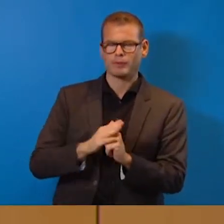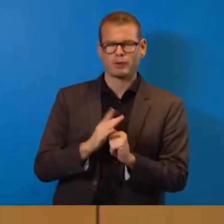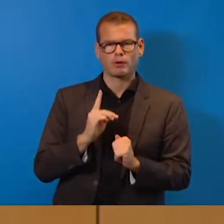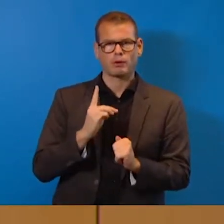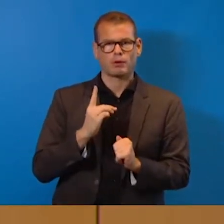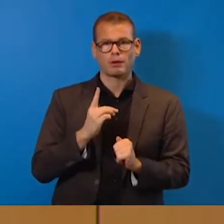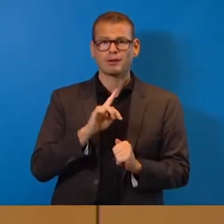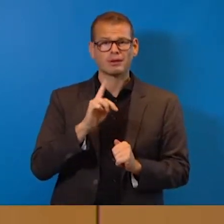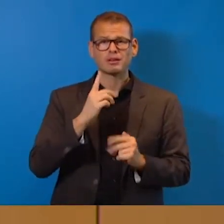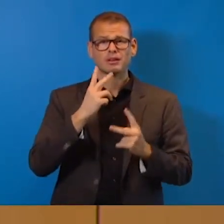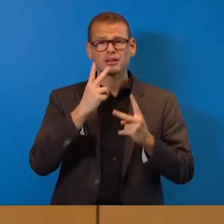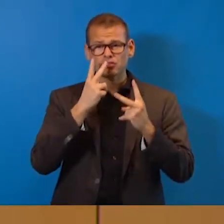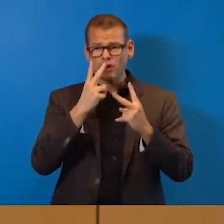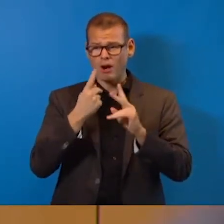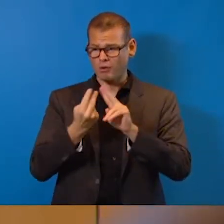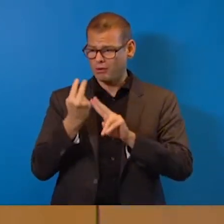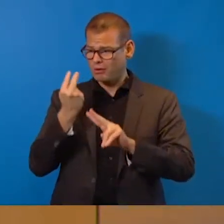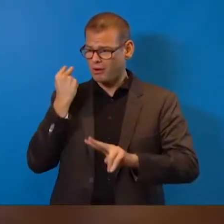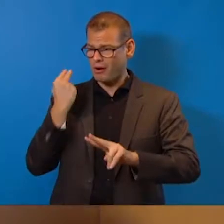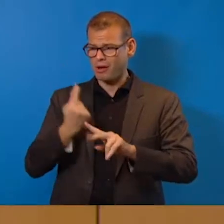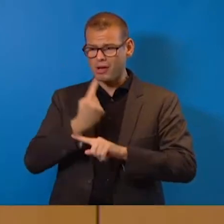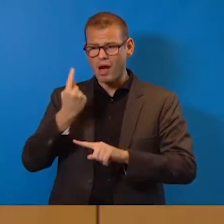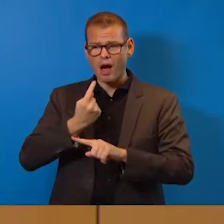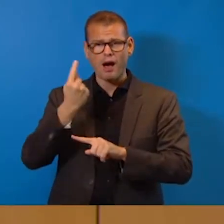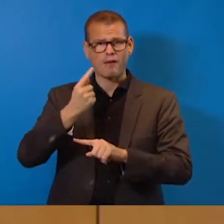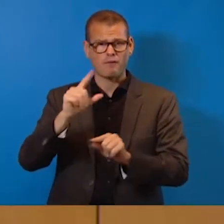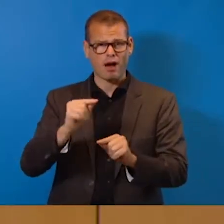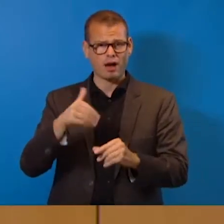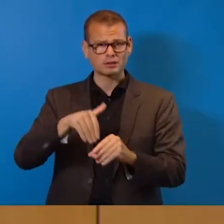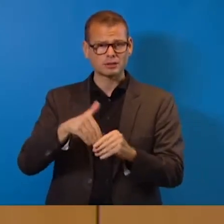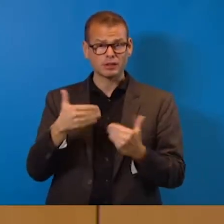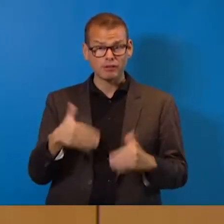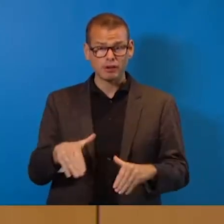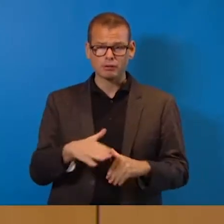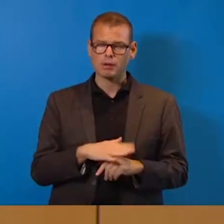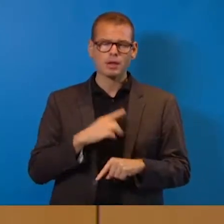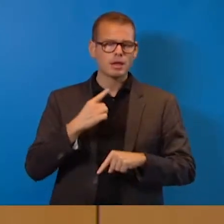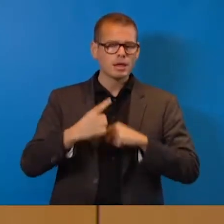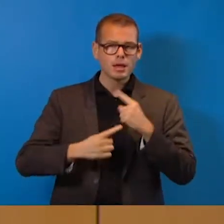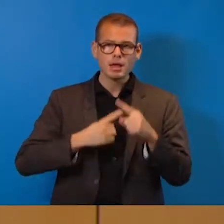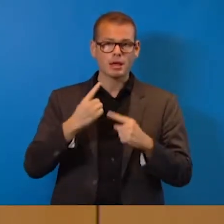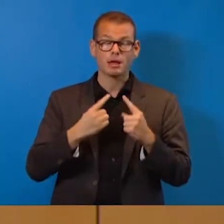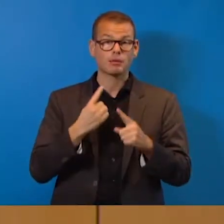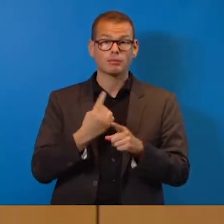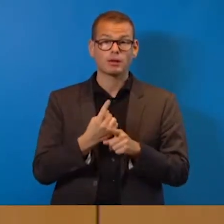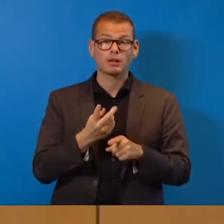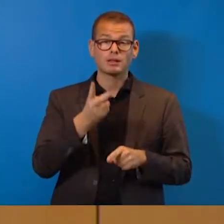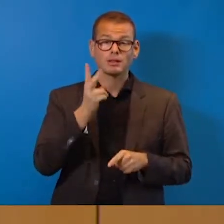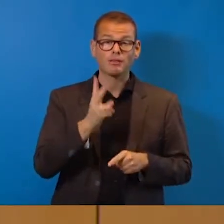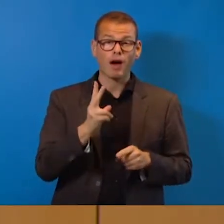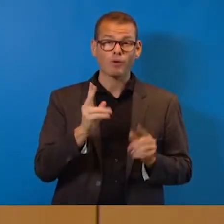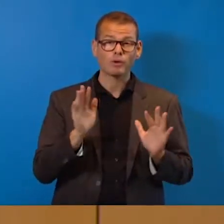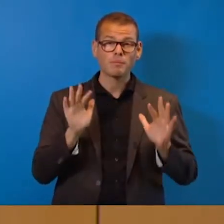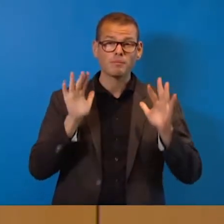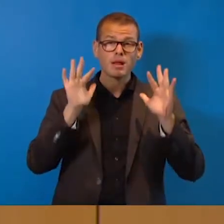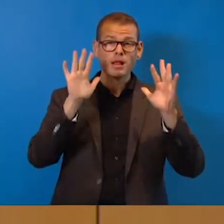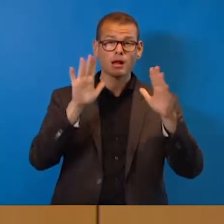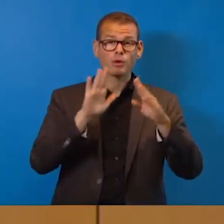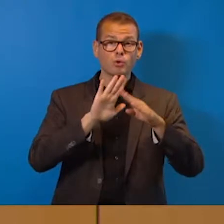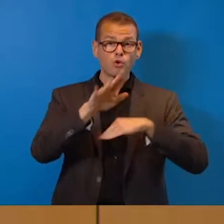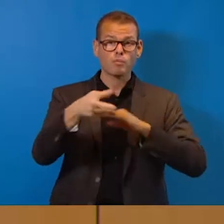Liebe Leute, schaut auf die letzten Jahre, was da eigentlich los war. Immer waren wir 200 Millionen